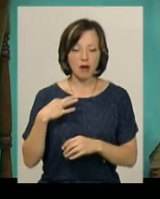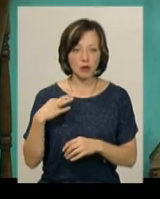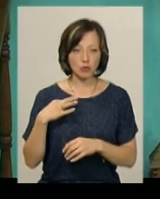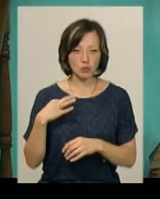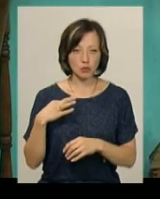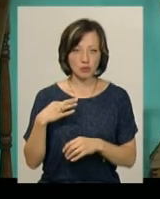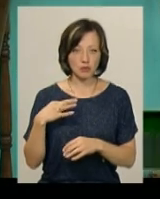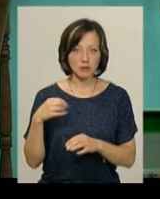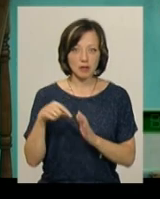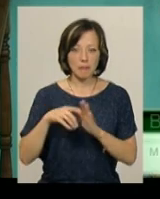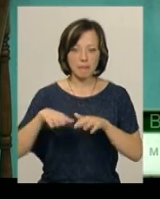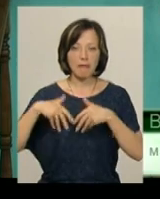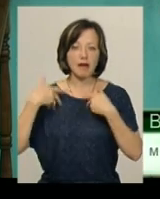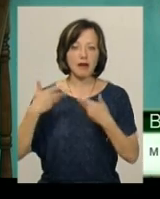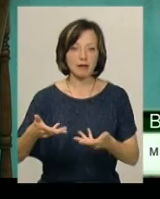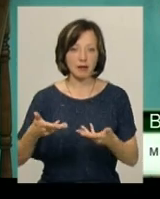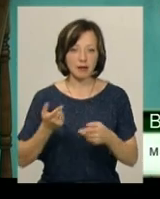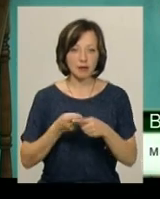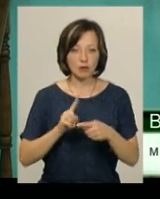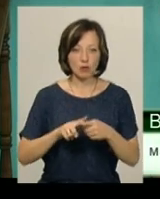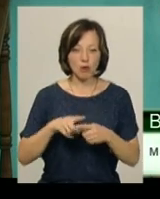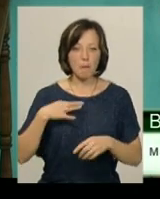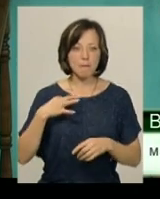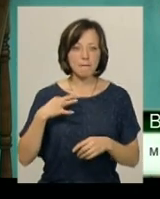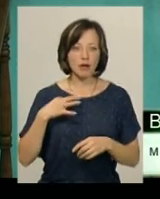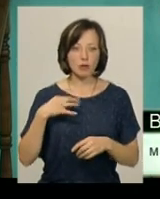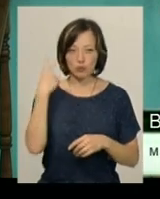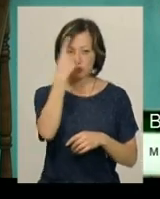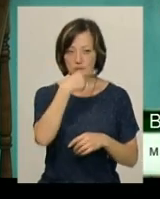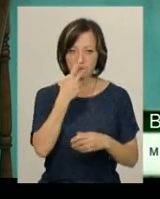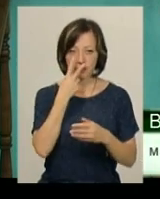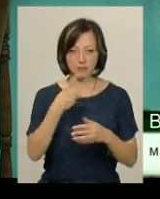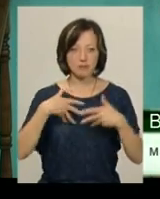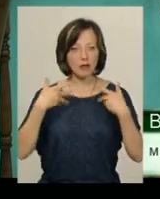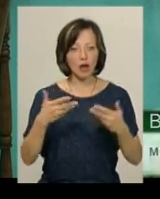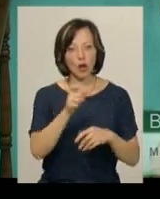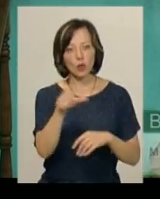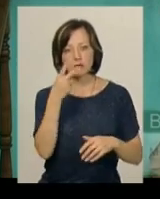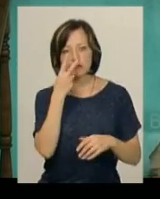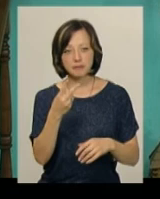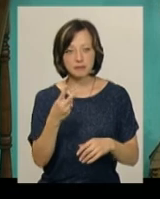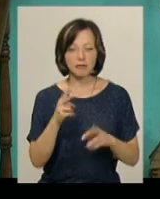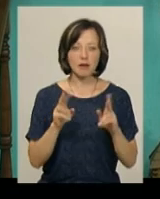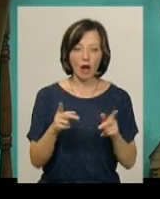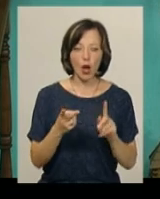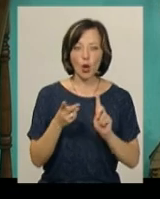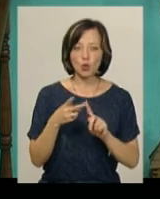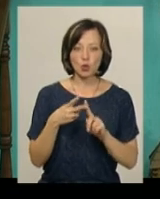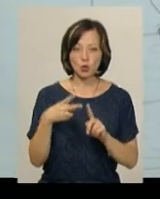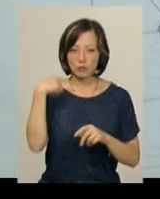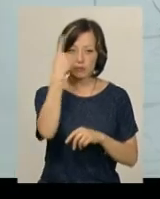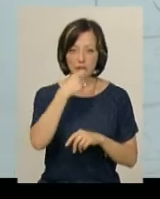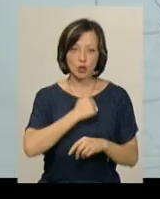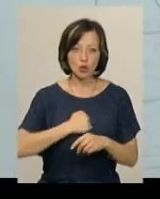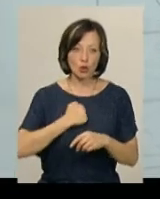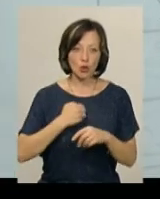Тобто, наскільки мені вдалося передати цю байдужість, хай судять глядачі. Друге – зло.